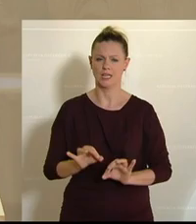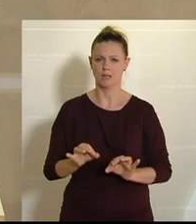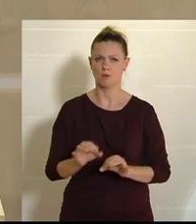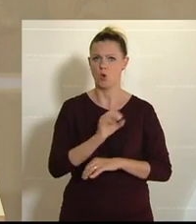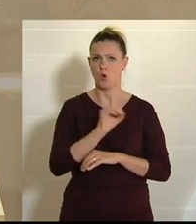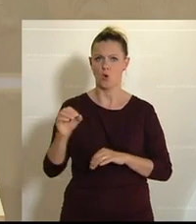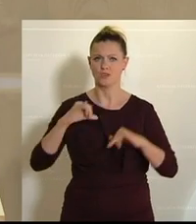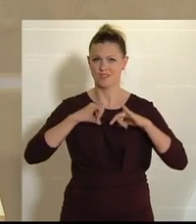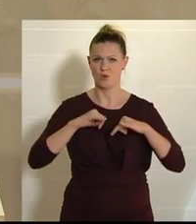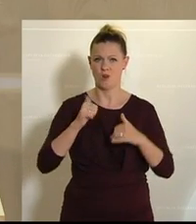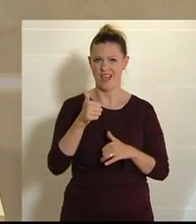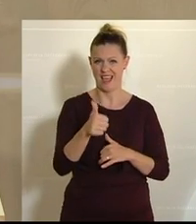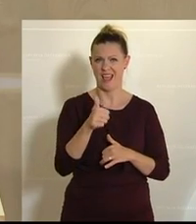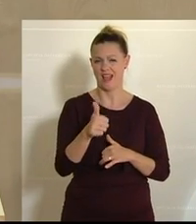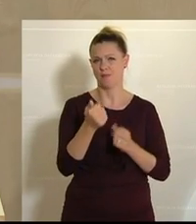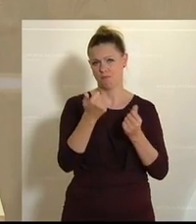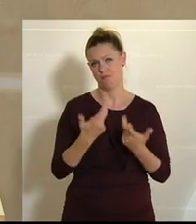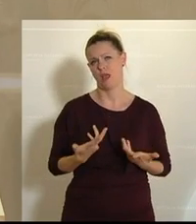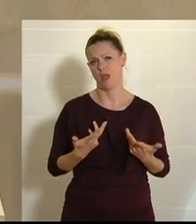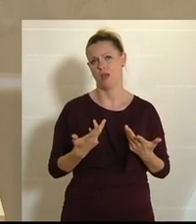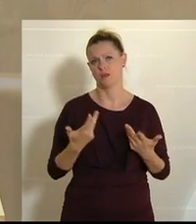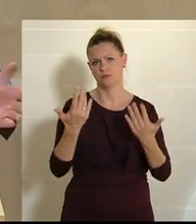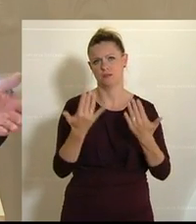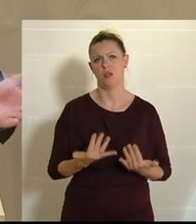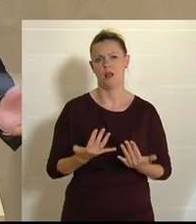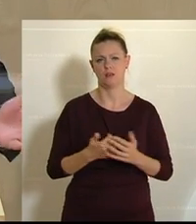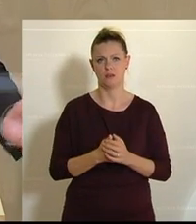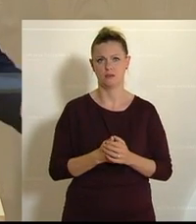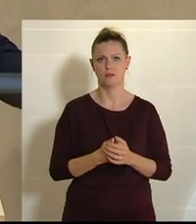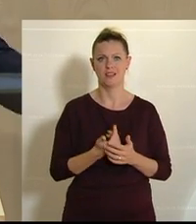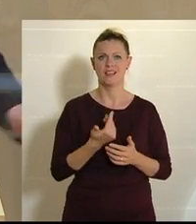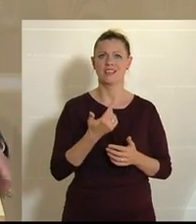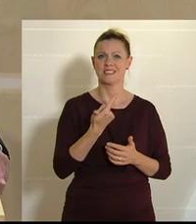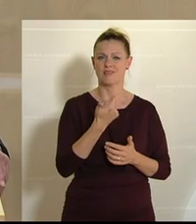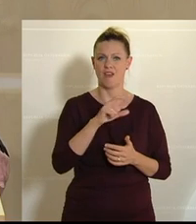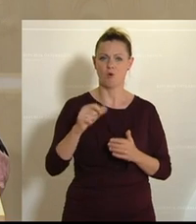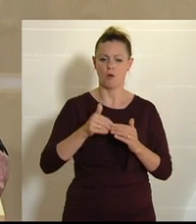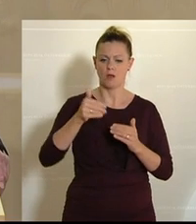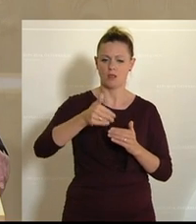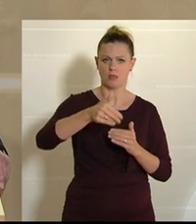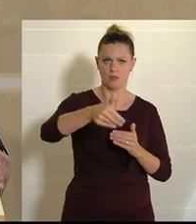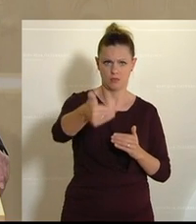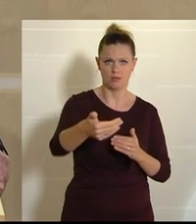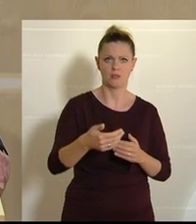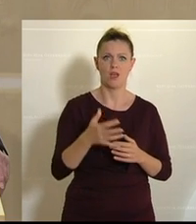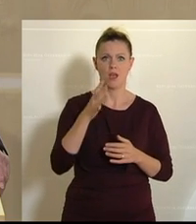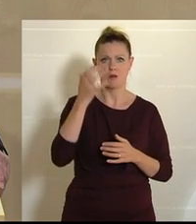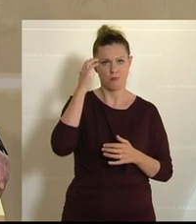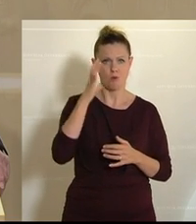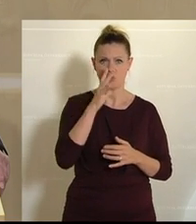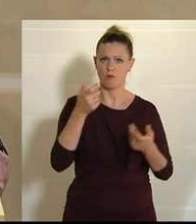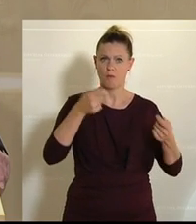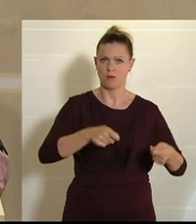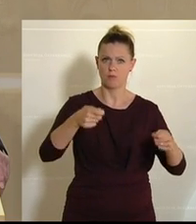Osttirol nur ein paar Zahlen. In Osttirol sperrt alle 14 Tage. Leider rottet es ein Bauernhof zu. Bezogen auf die